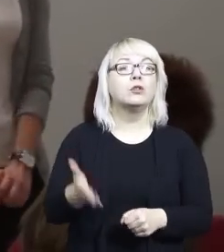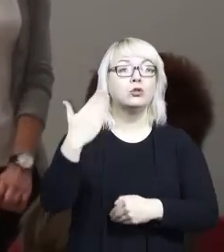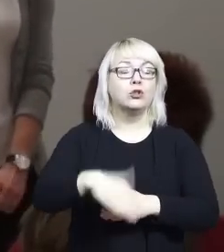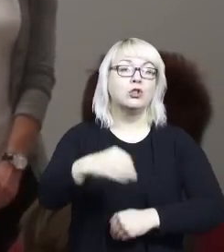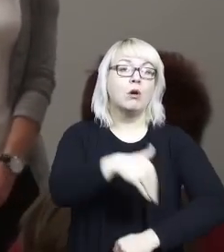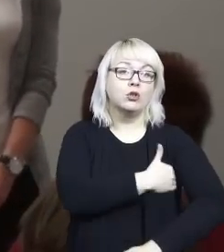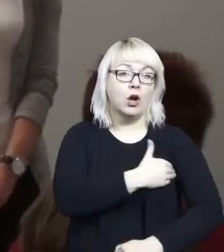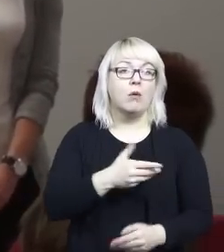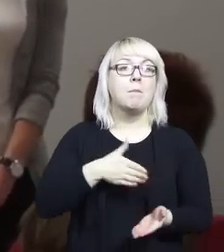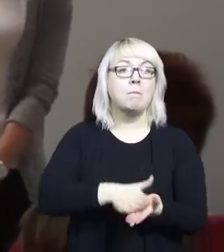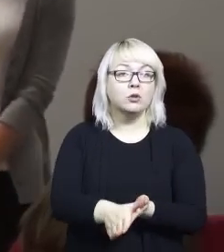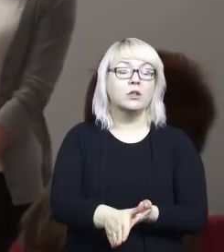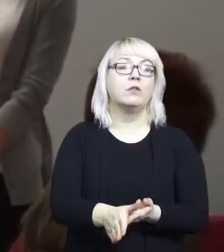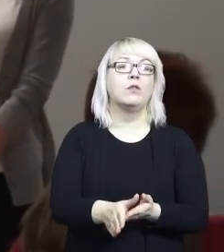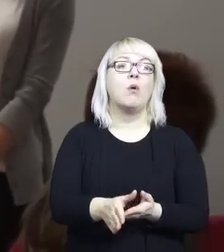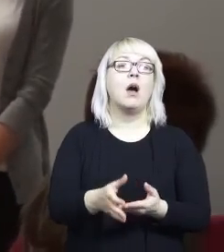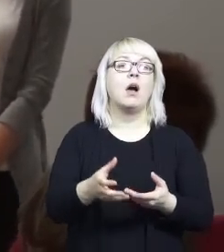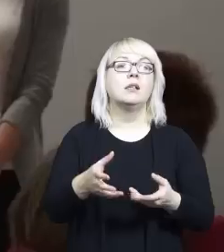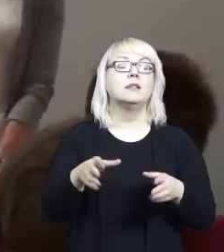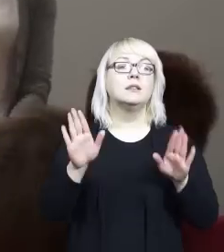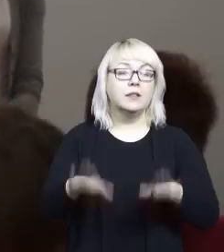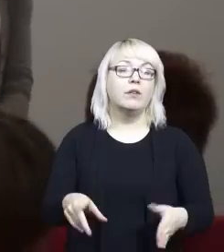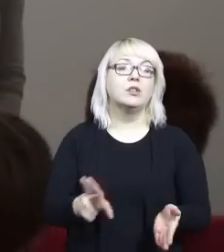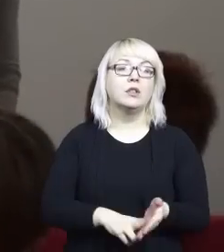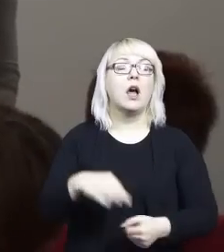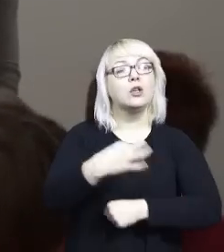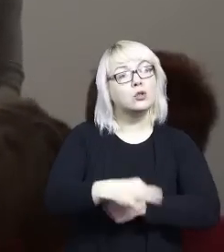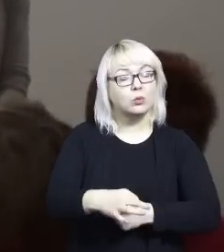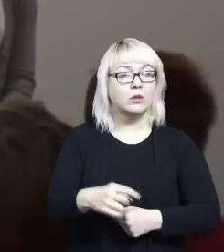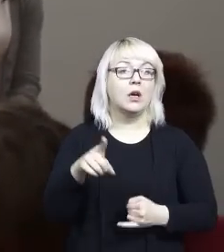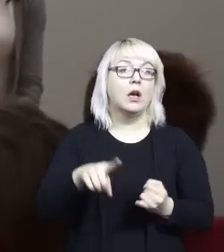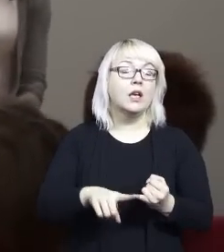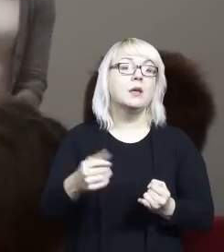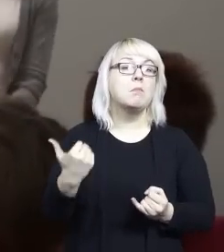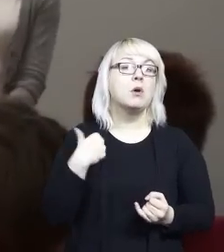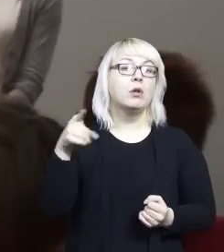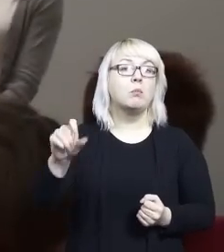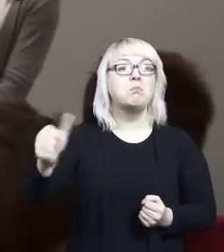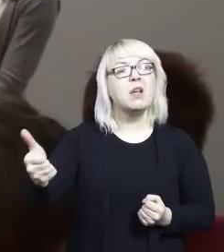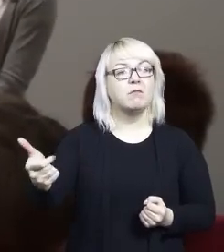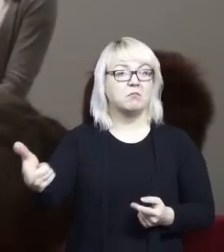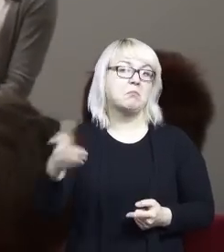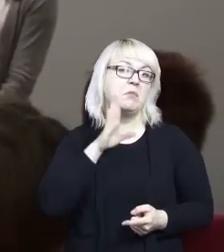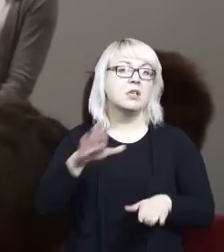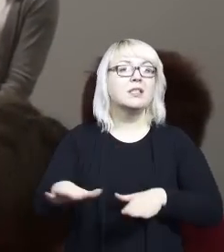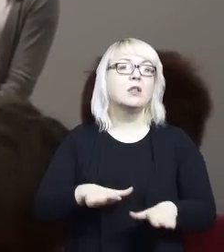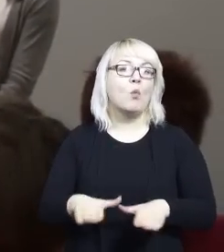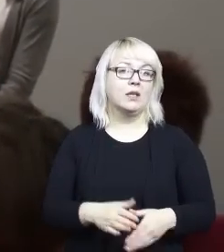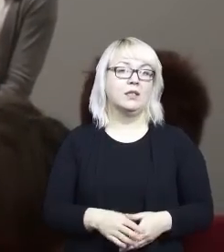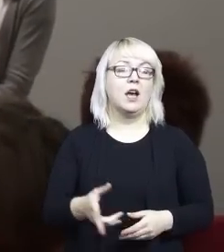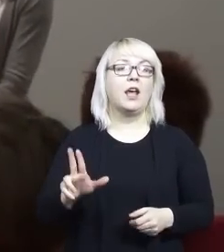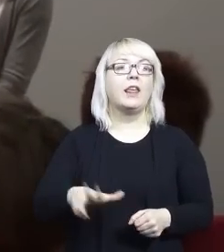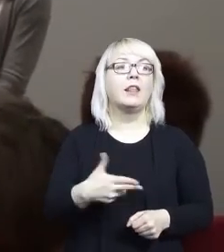postanowiła zdawać do studia. I była to pierwsza, to było zaledwie 3-4 lata temu, i była to pierwsza taka sytuacja na Uniwersytecie